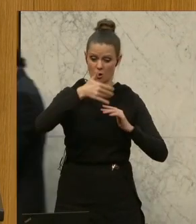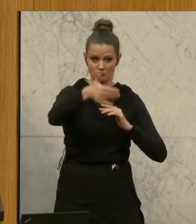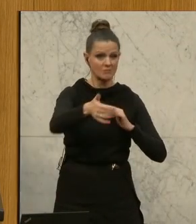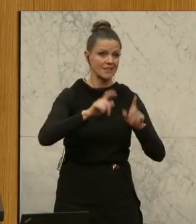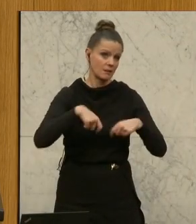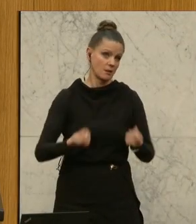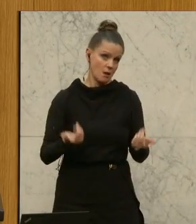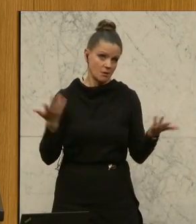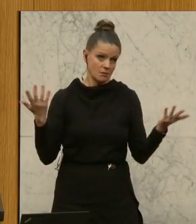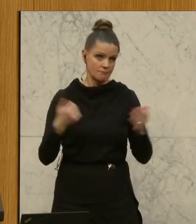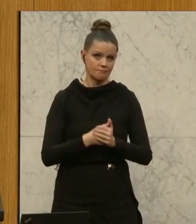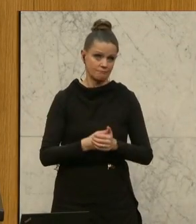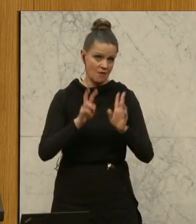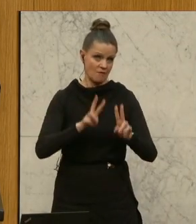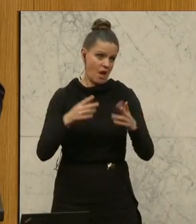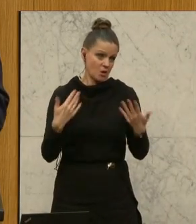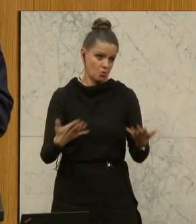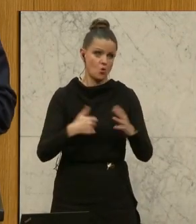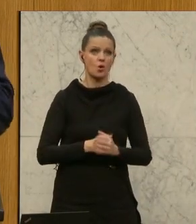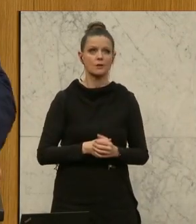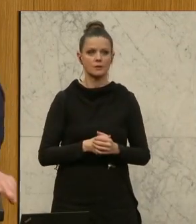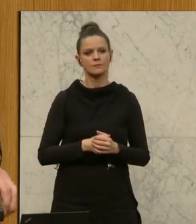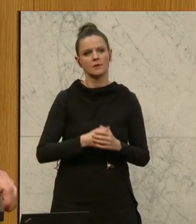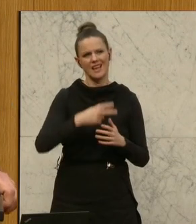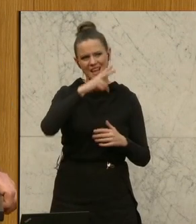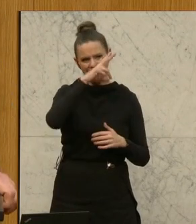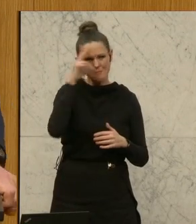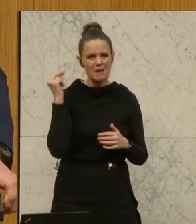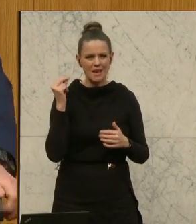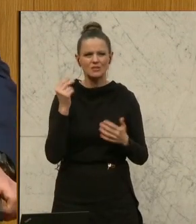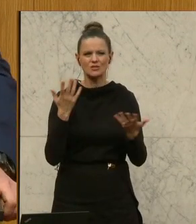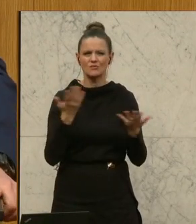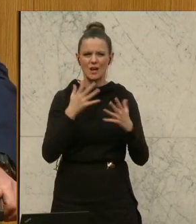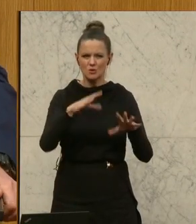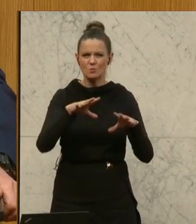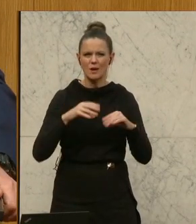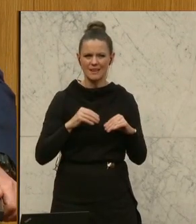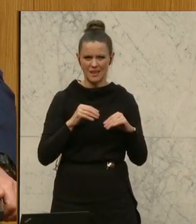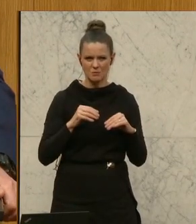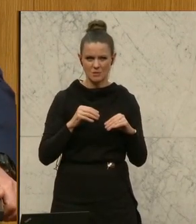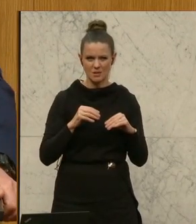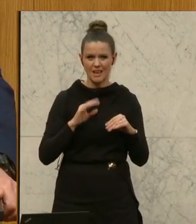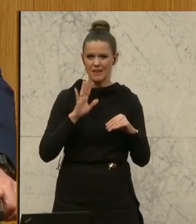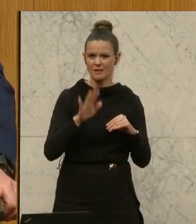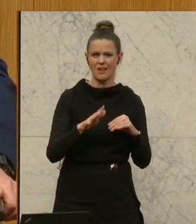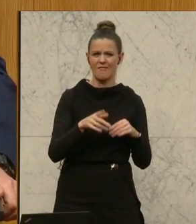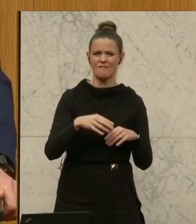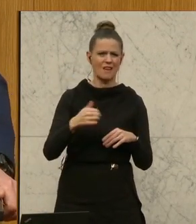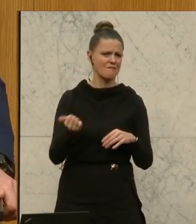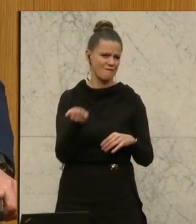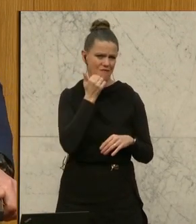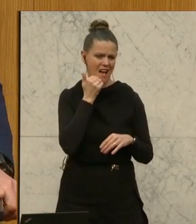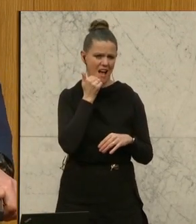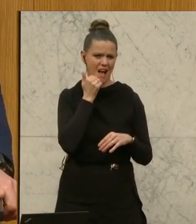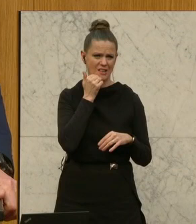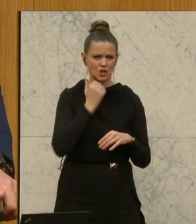So viel Wahrheit muss auch sein. Sondern die Menschen zahlen den Preis für ihre unglaubliche Heuchelei, für ihre